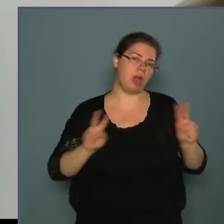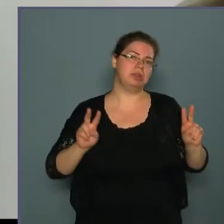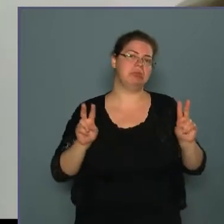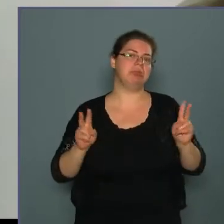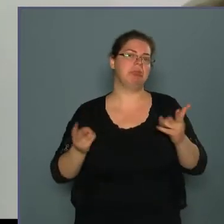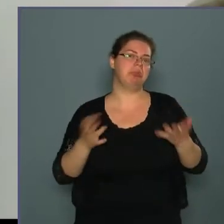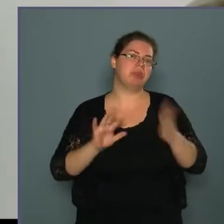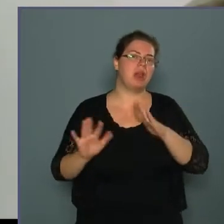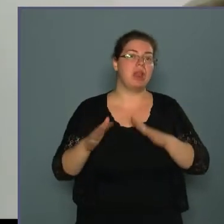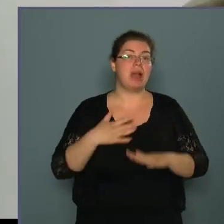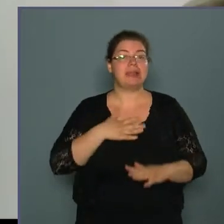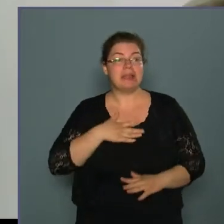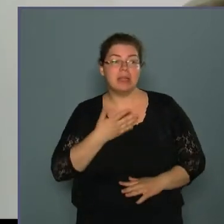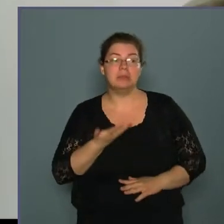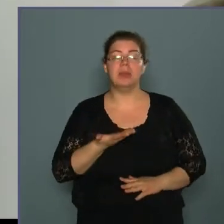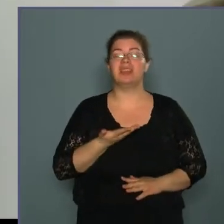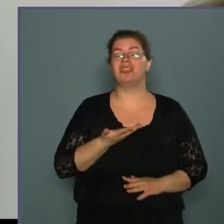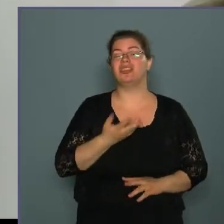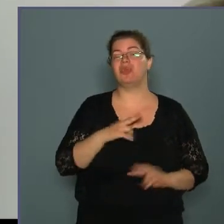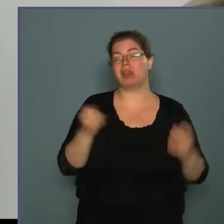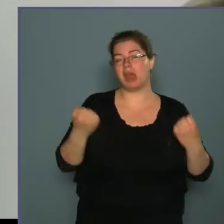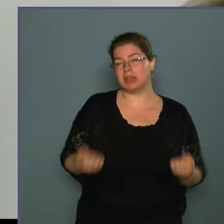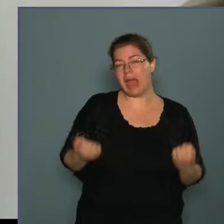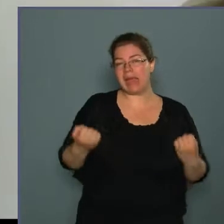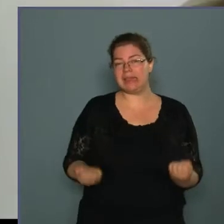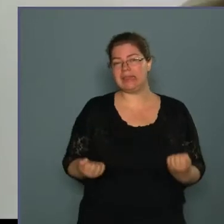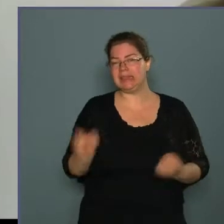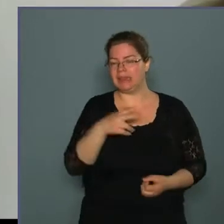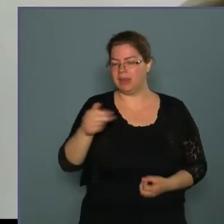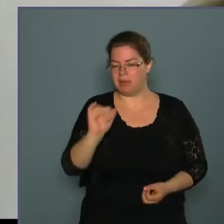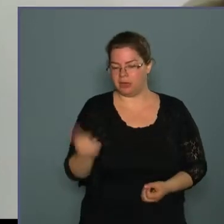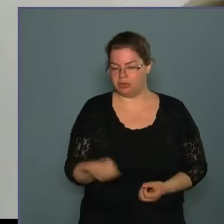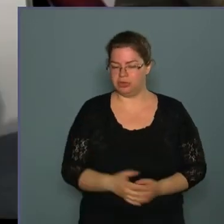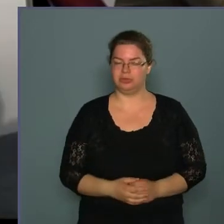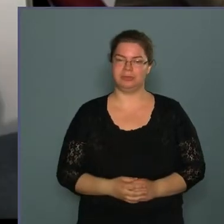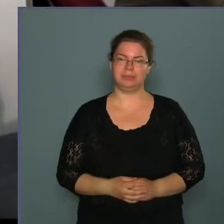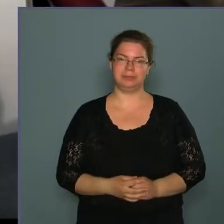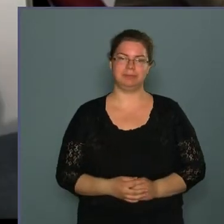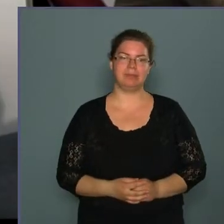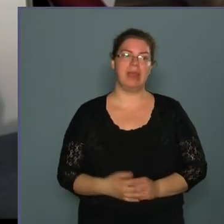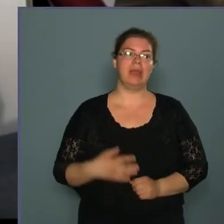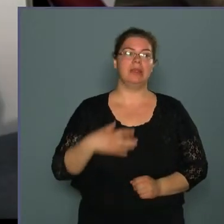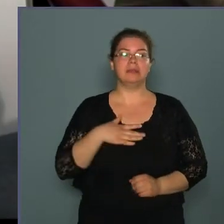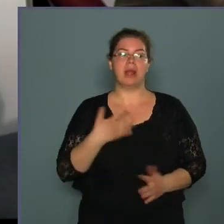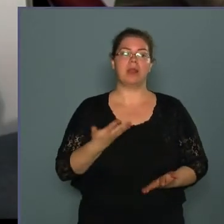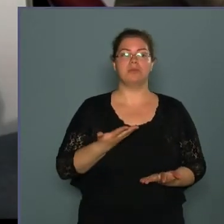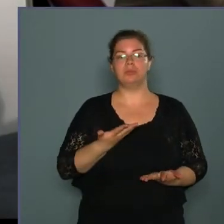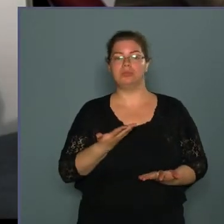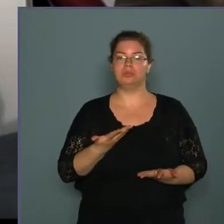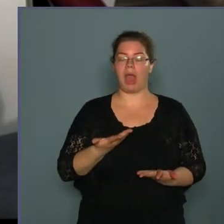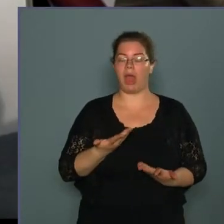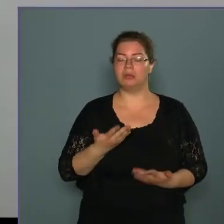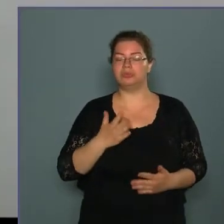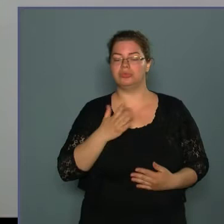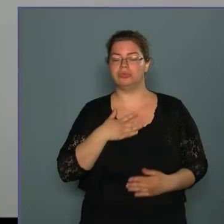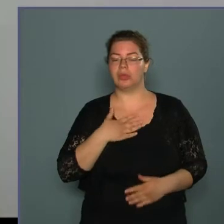viszonylag kellemes feladatok, meg vannak nehéz kihívások is, nem? Kellemes feladat számomra